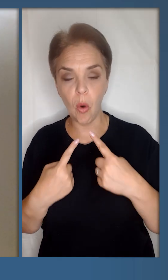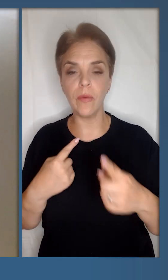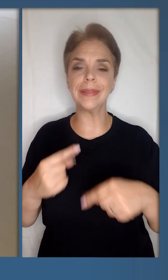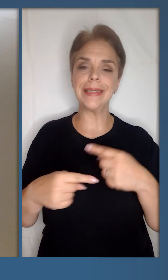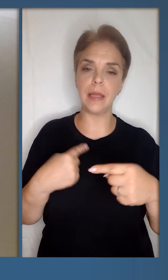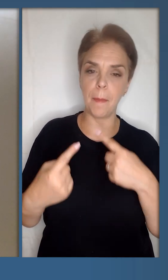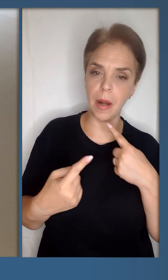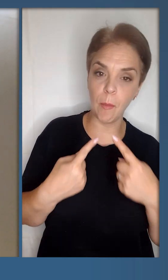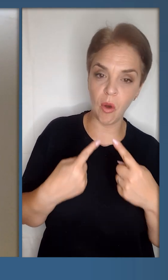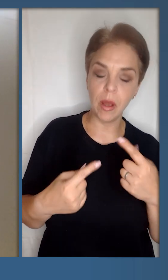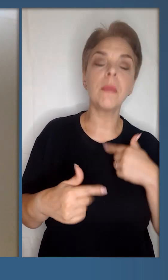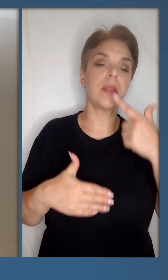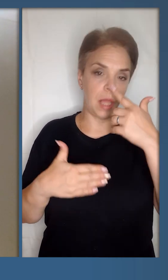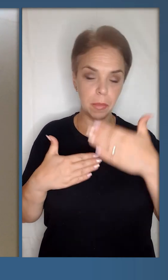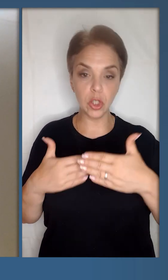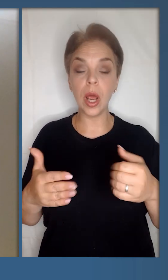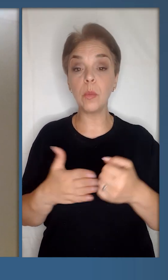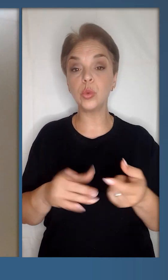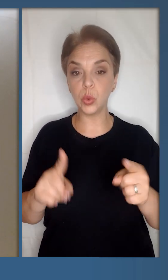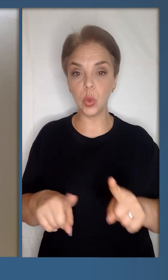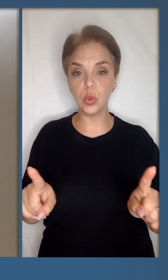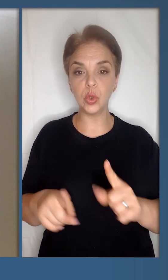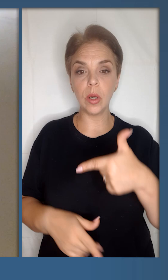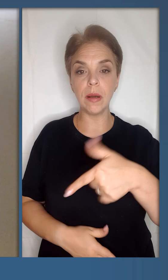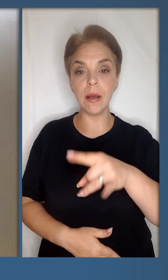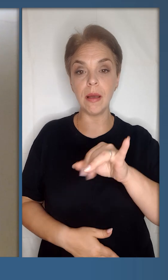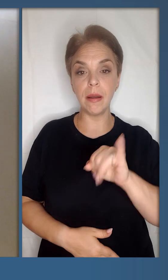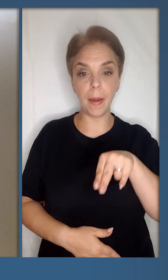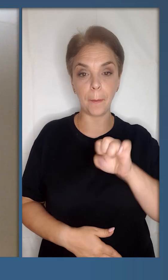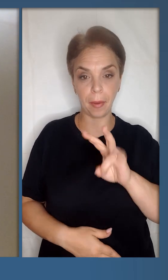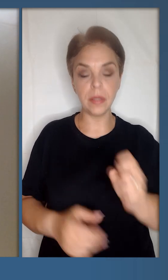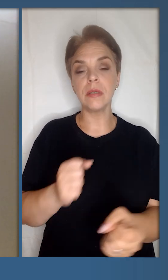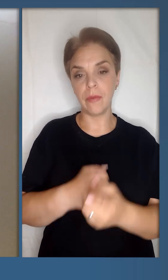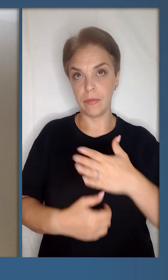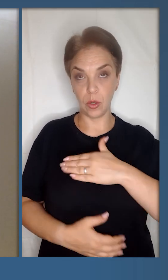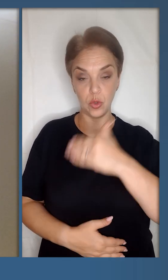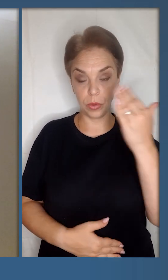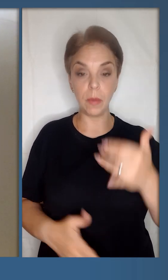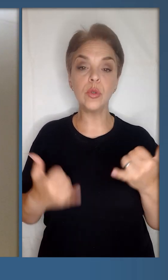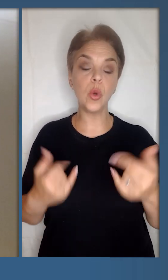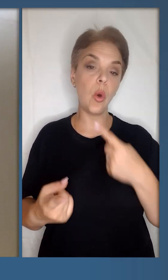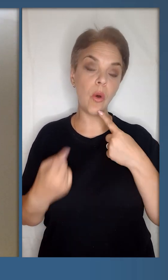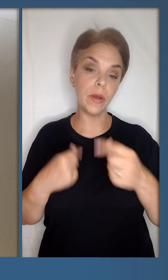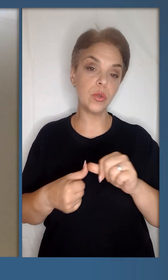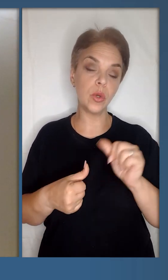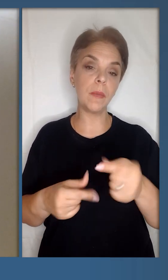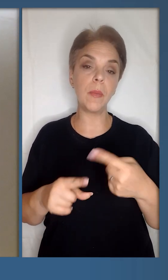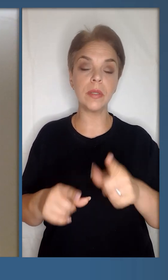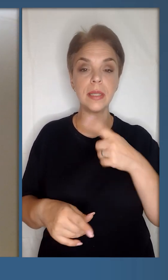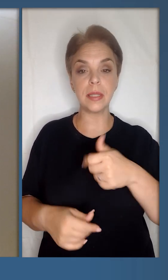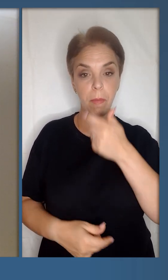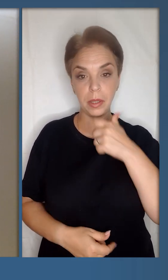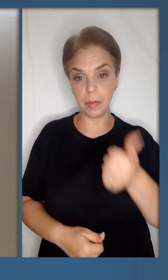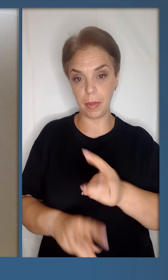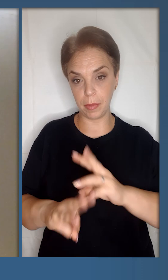заперемованими. Ми наближаємось до того, щоб гріпені з'явилися у нашому небі. Сьогодні говорив, зокрема, про це з